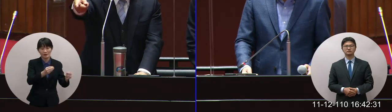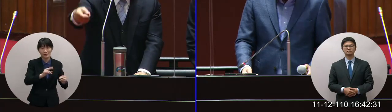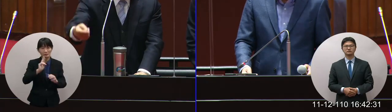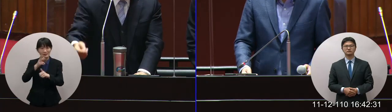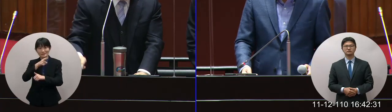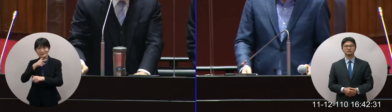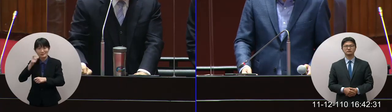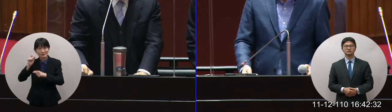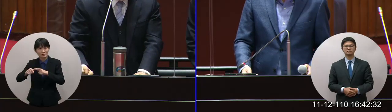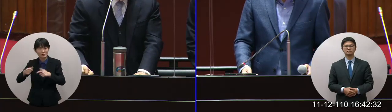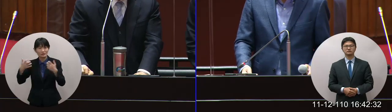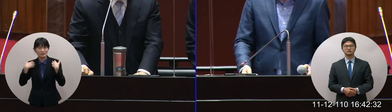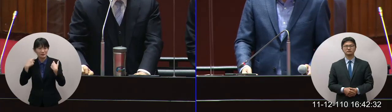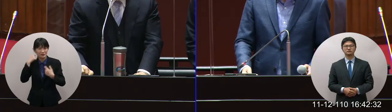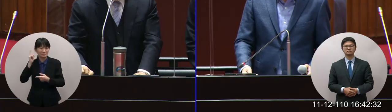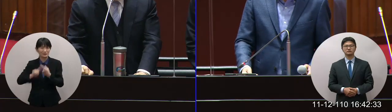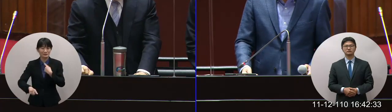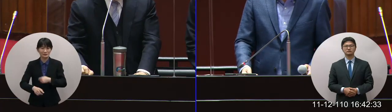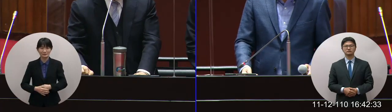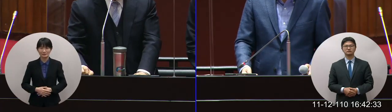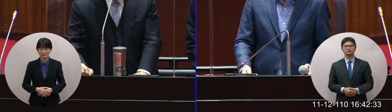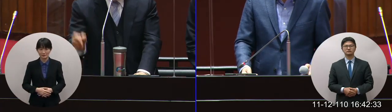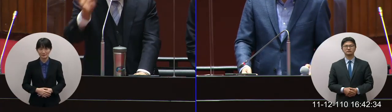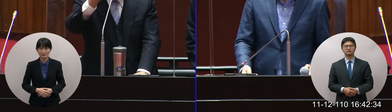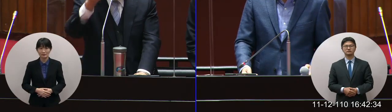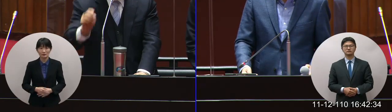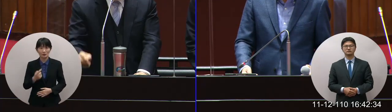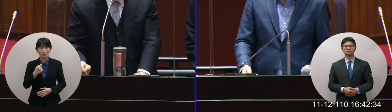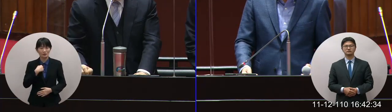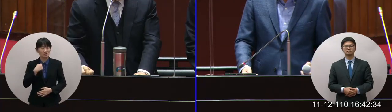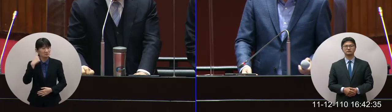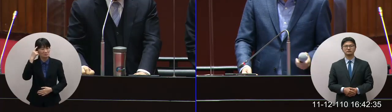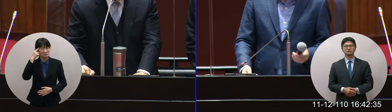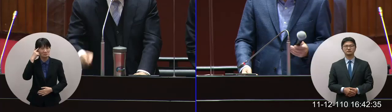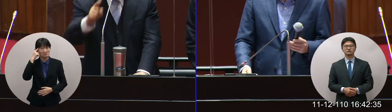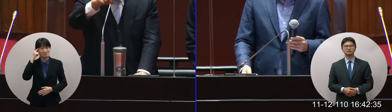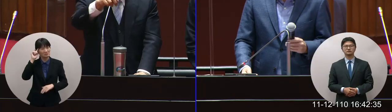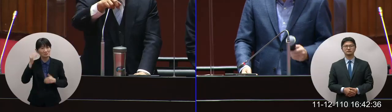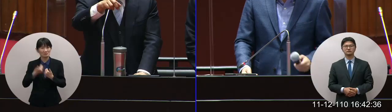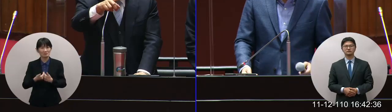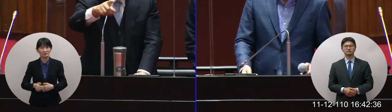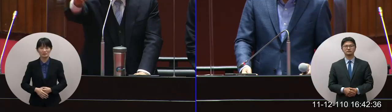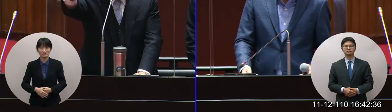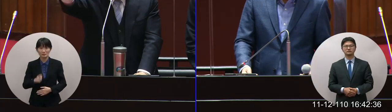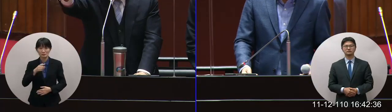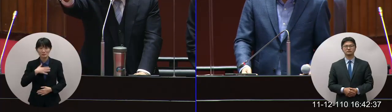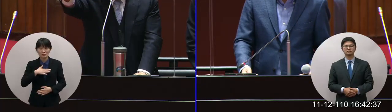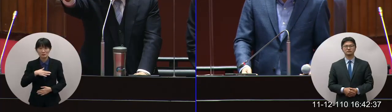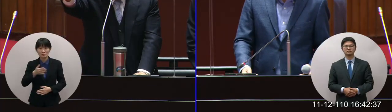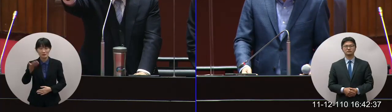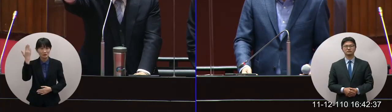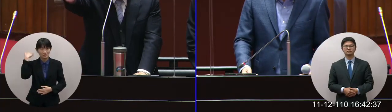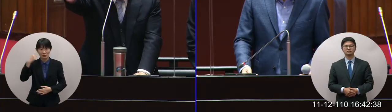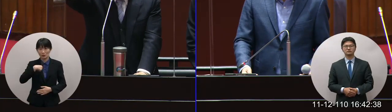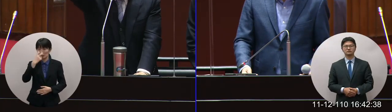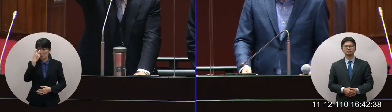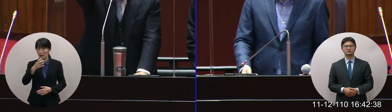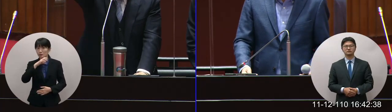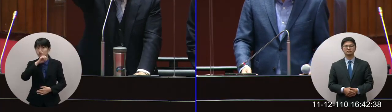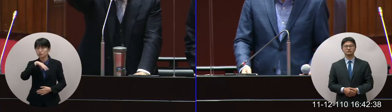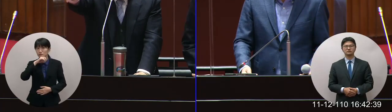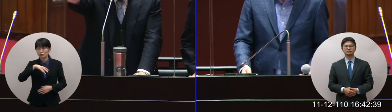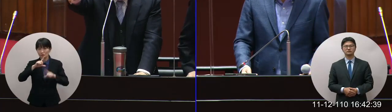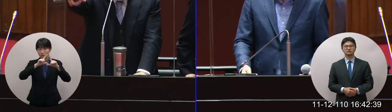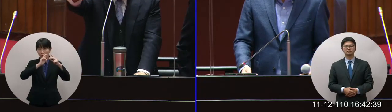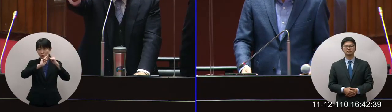出一張嘴巴叫人家負擔救助好人戲啊我不同意這樣我你記得嗎上次我去看那個屏東大